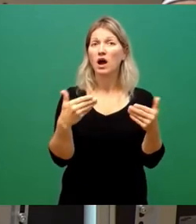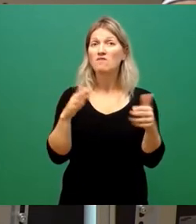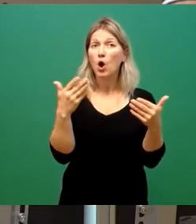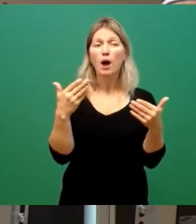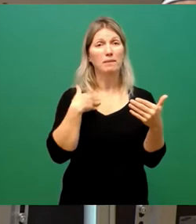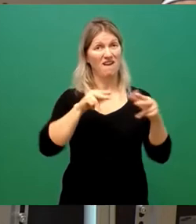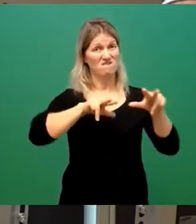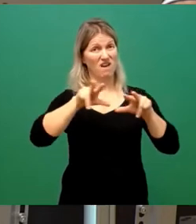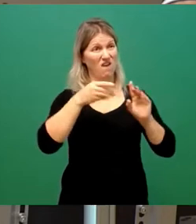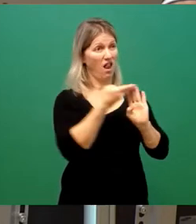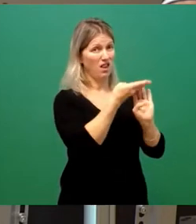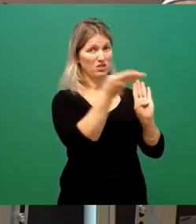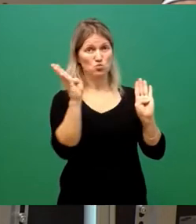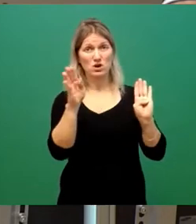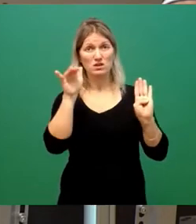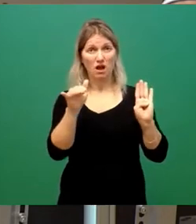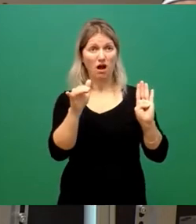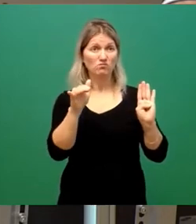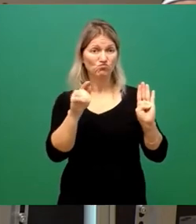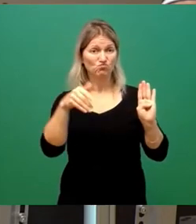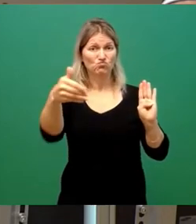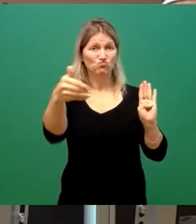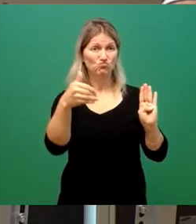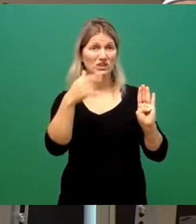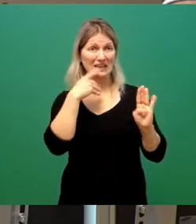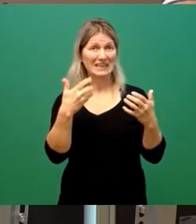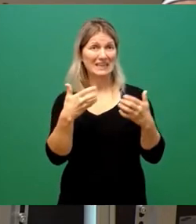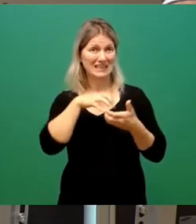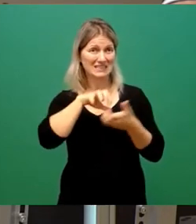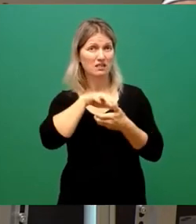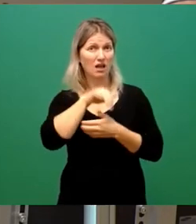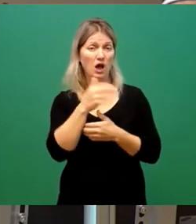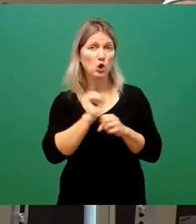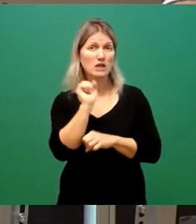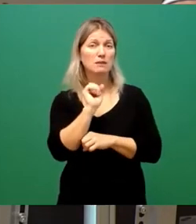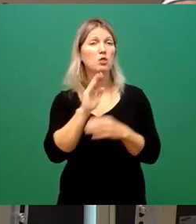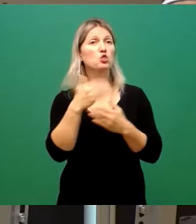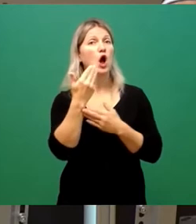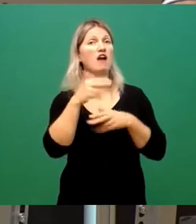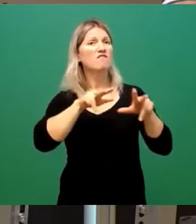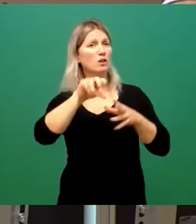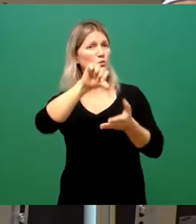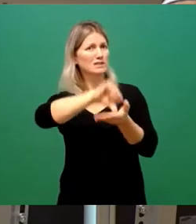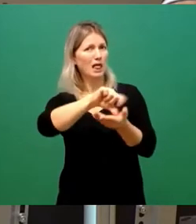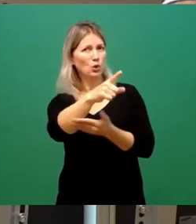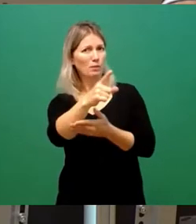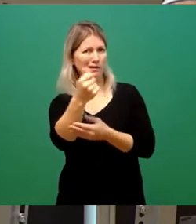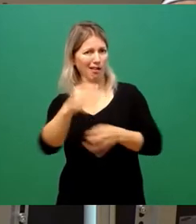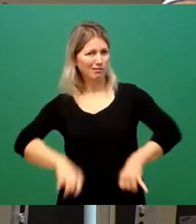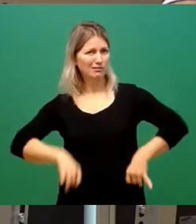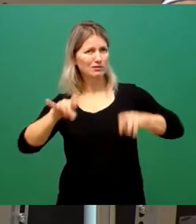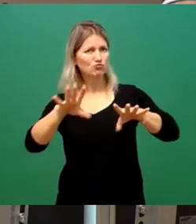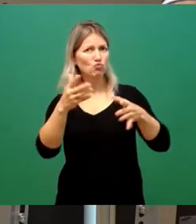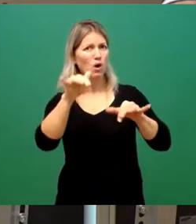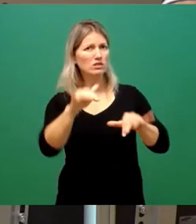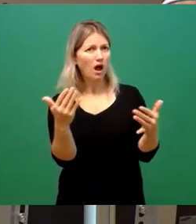hier ja trotz anstehender Krise eine ganze Menge. Wir leisten uns ein neues Verwaltungszentrum. Zu Recht, ich bin dafür. Aber es ist